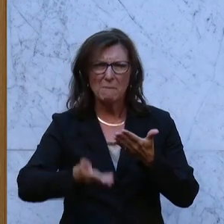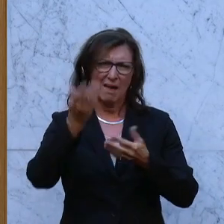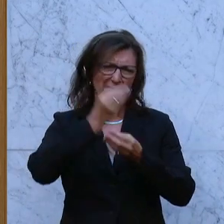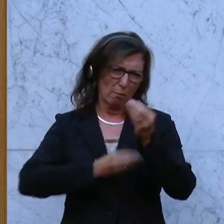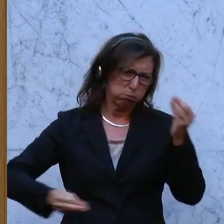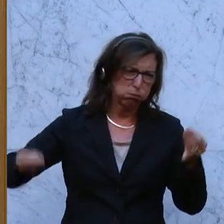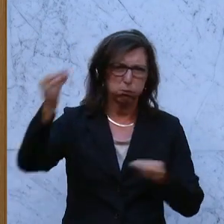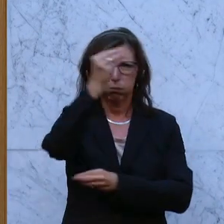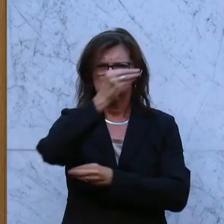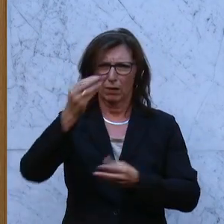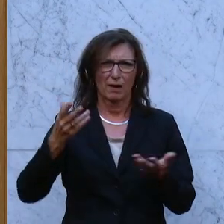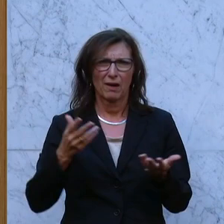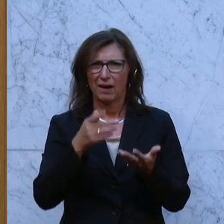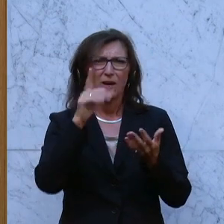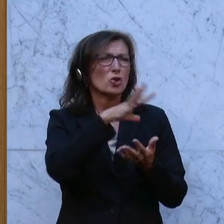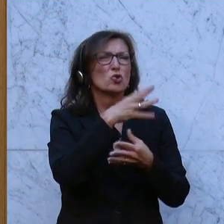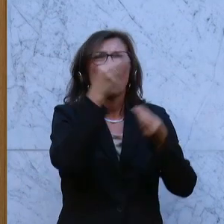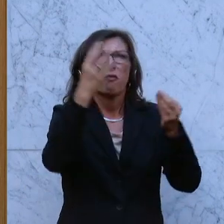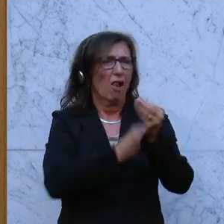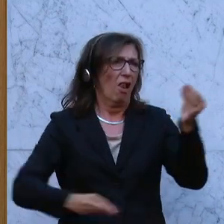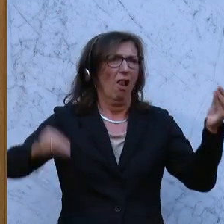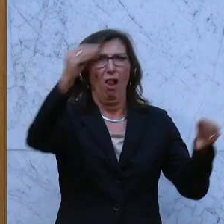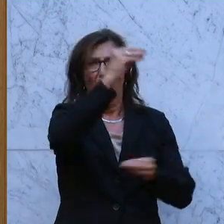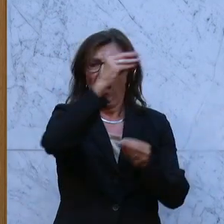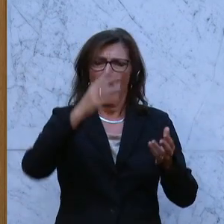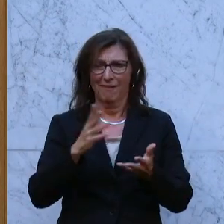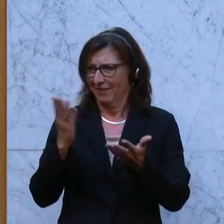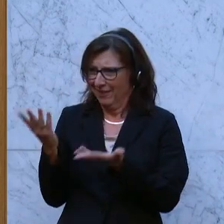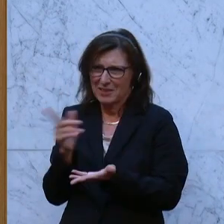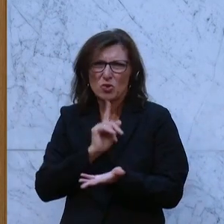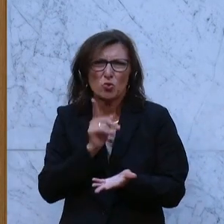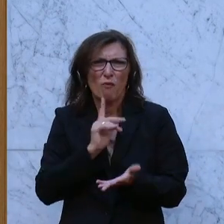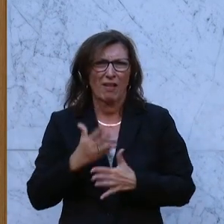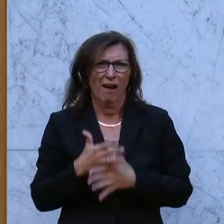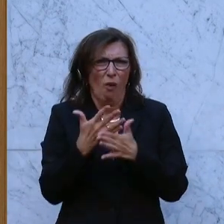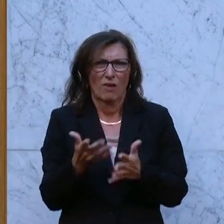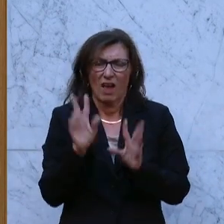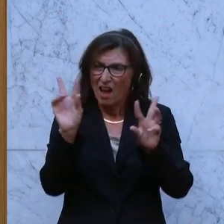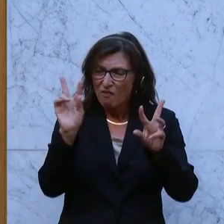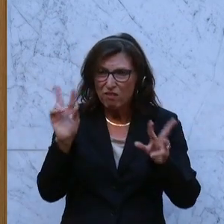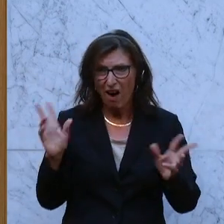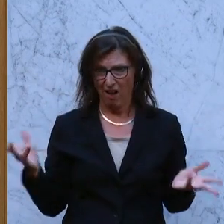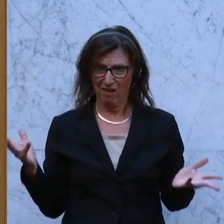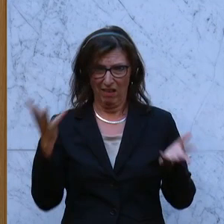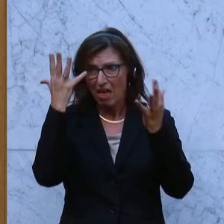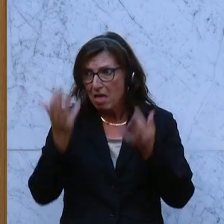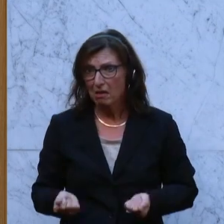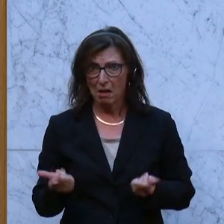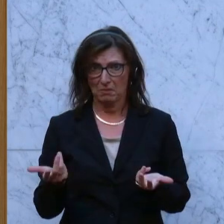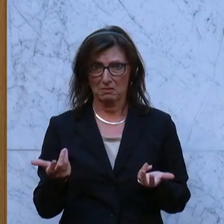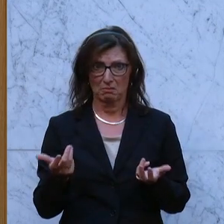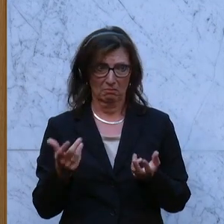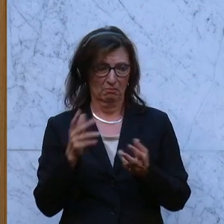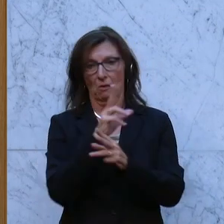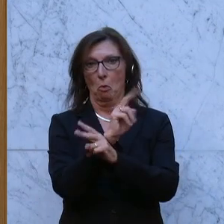kaum spürbar. Und deswegen haben Sie diese Direktförderungen. Aber das bringt in Wahrheit nichts, wenn zwei Drittel der Bevölkerung in